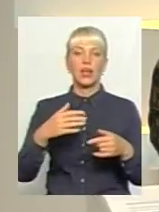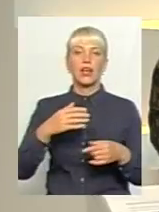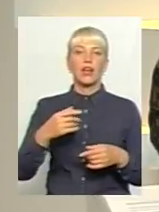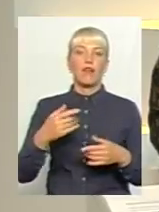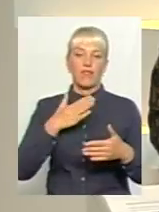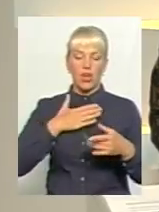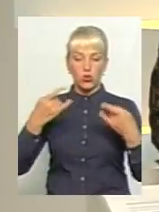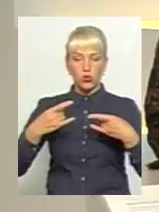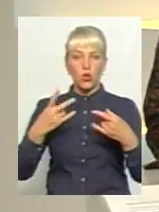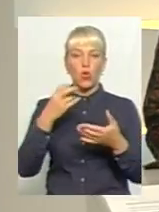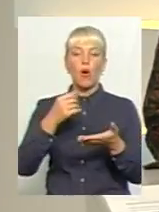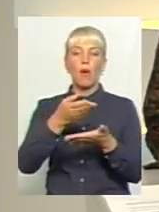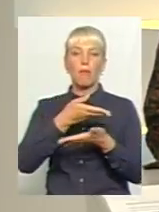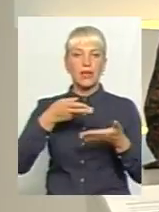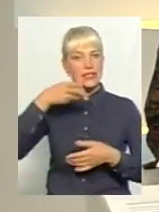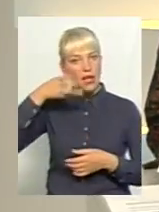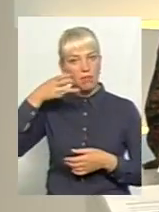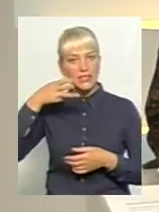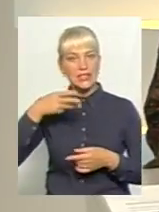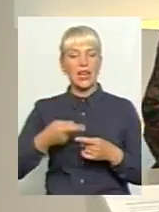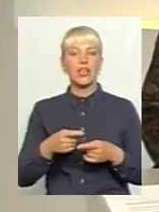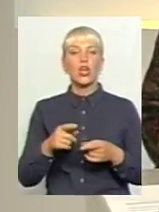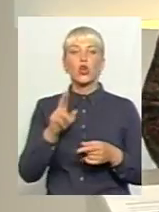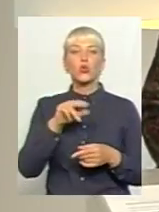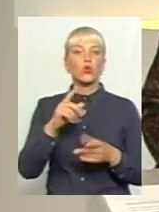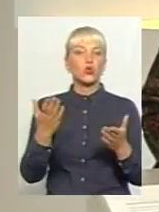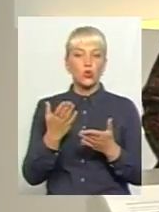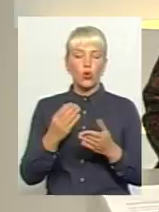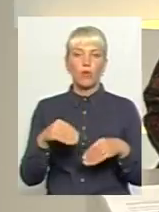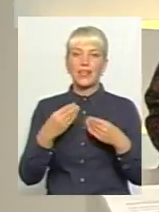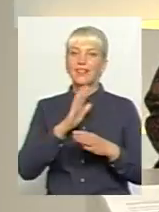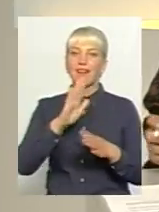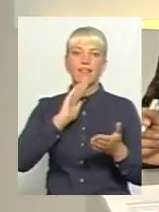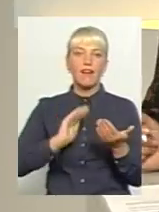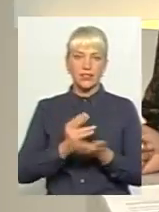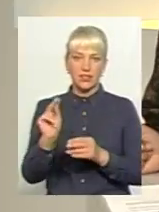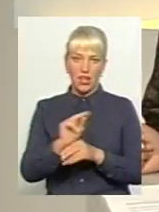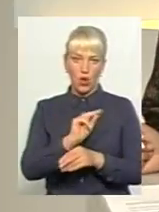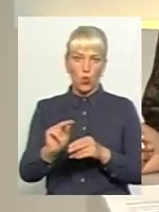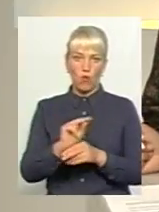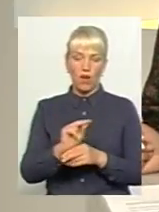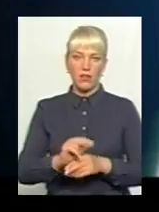до чого призвело неякісне лікування. Давайте зараз подивимося у сюжеті. Прошу.